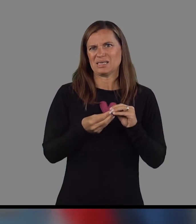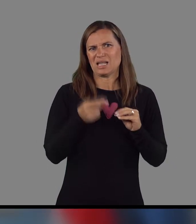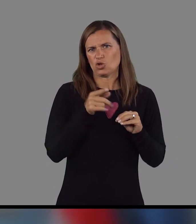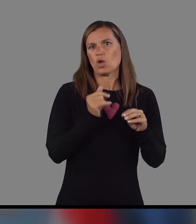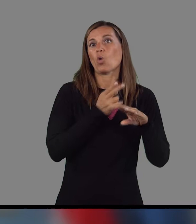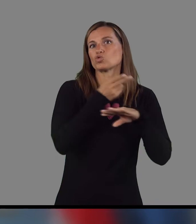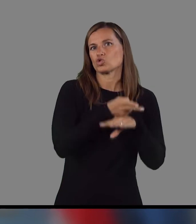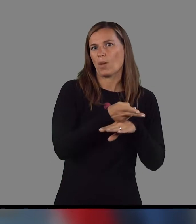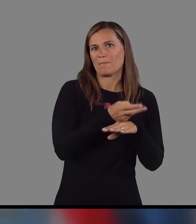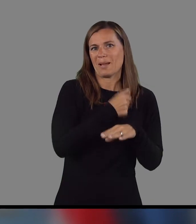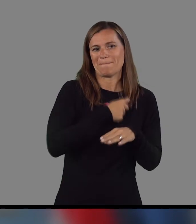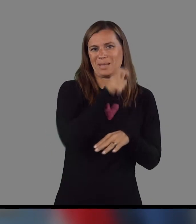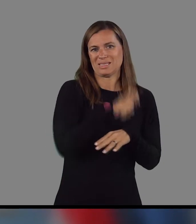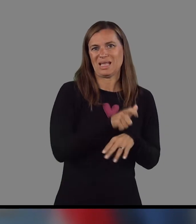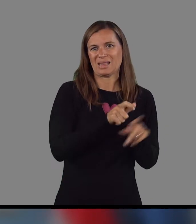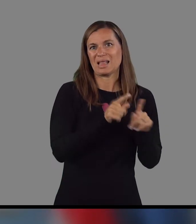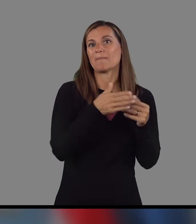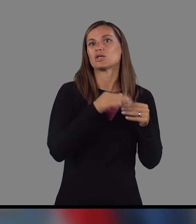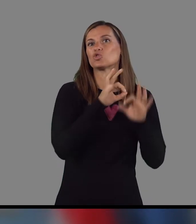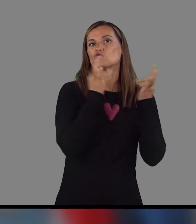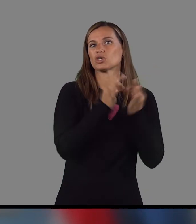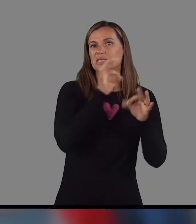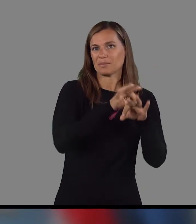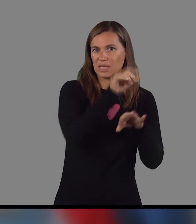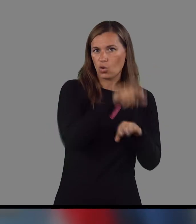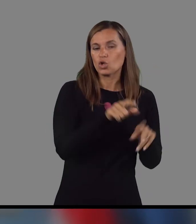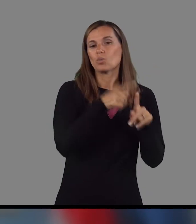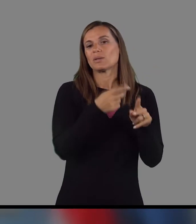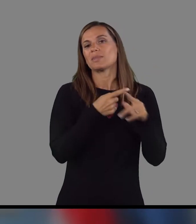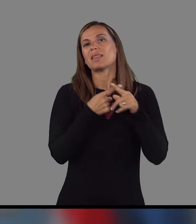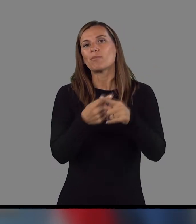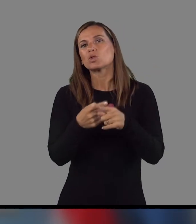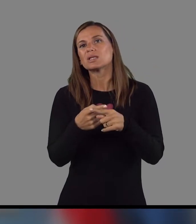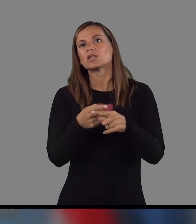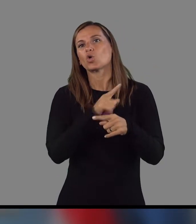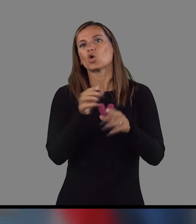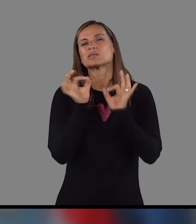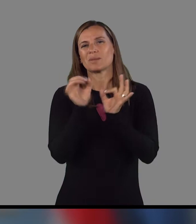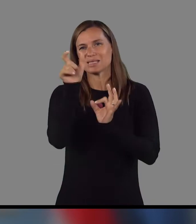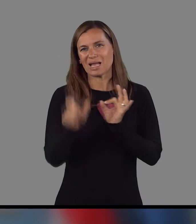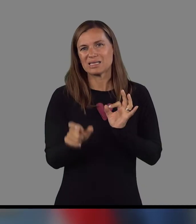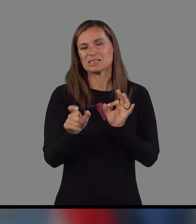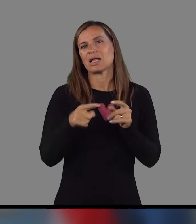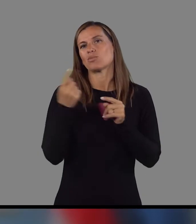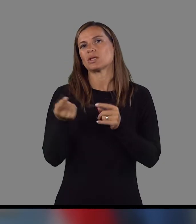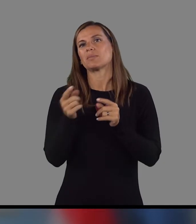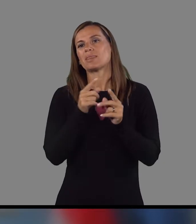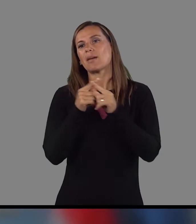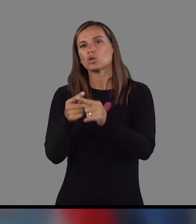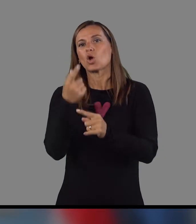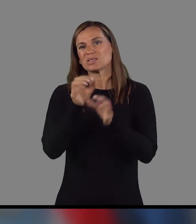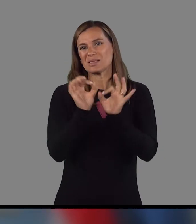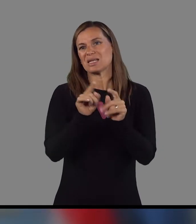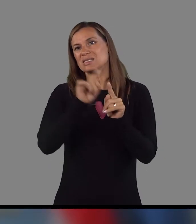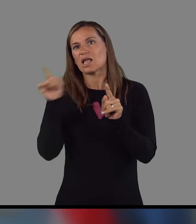stop pacijenta pri druživskem zdravniku, pa potem na potitev do specialista, naprej na potitev od